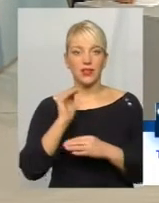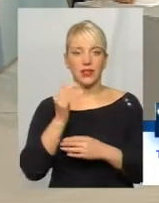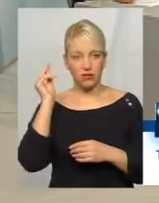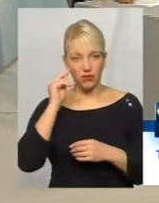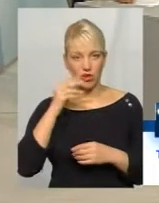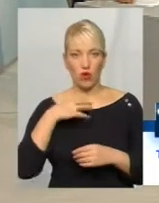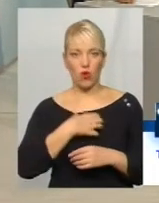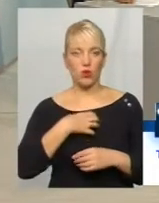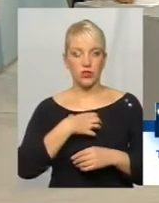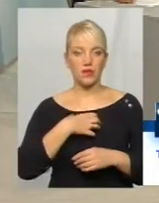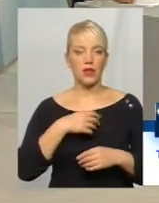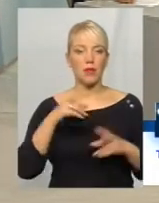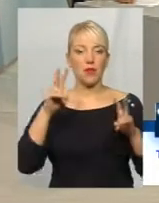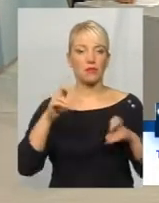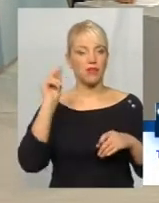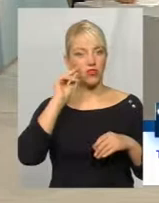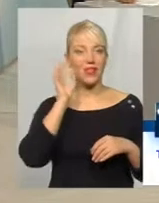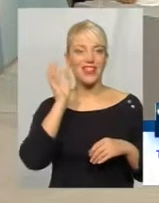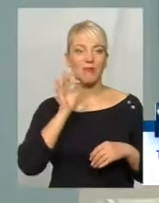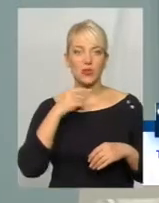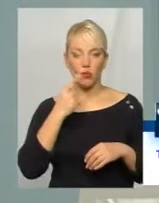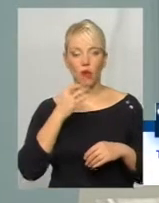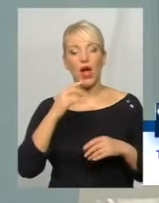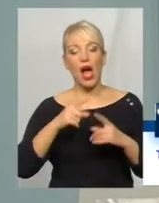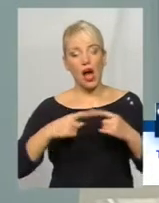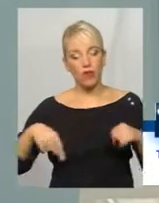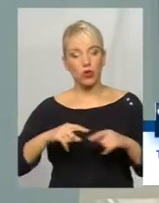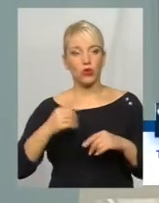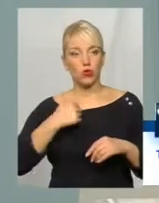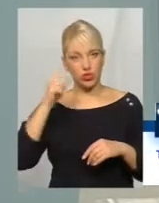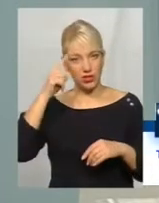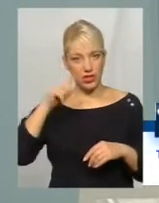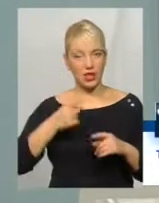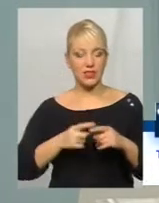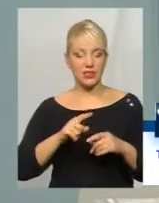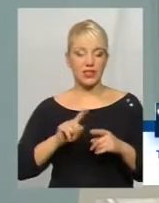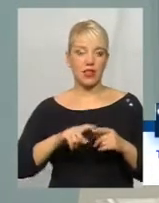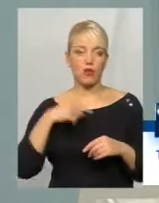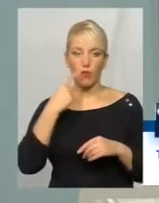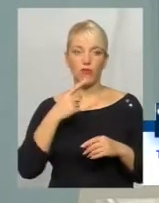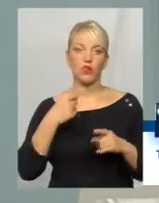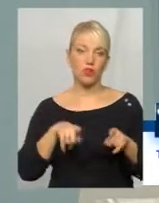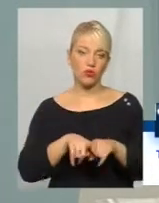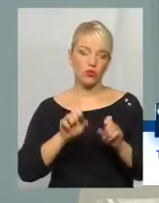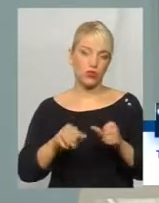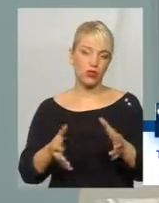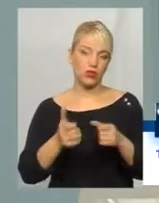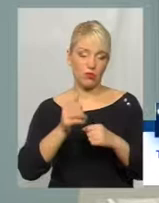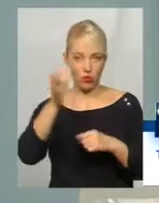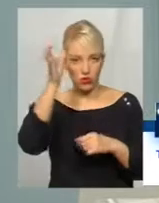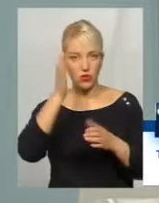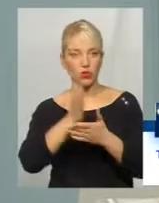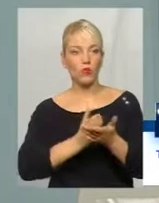вивчає німецьку мову, а вона бажає факультативно отримати знання з цієї мови, вона також може отримати таку освітню послугу.